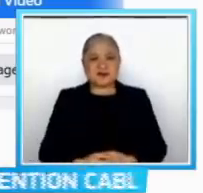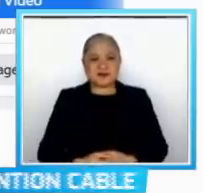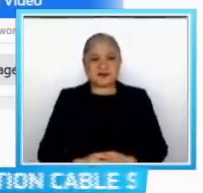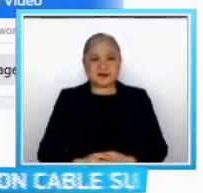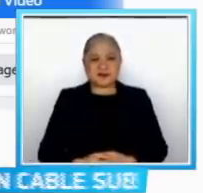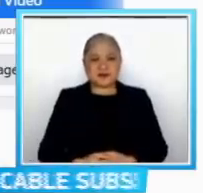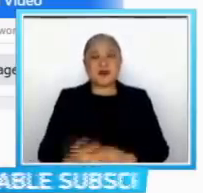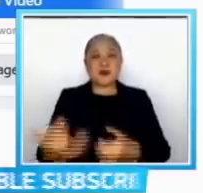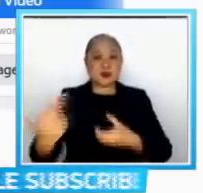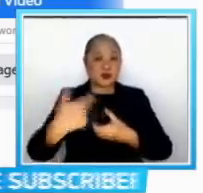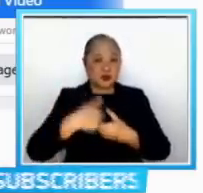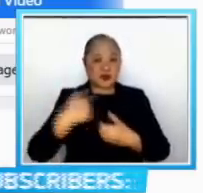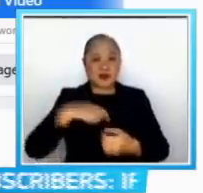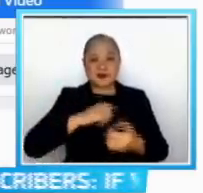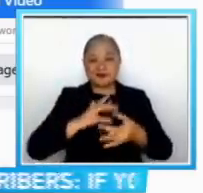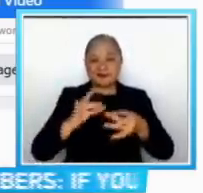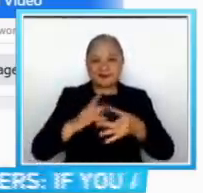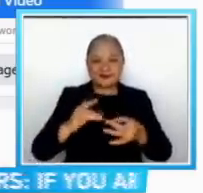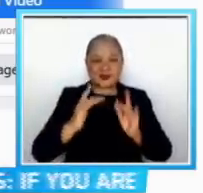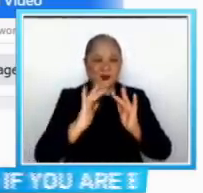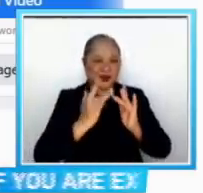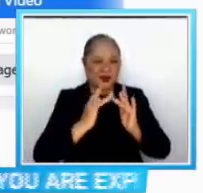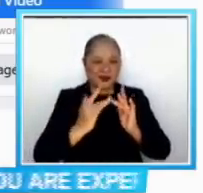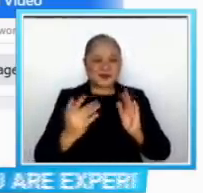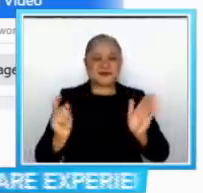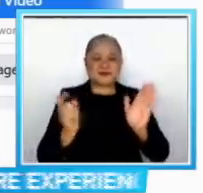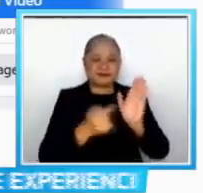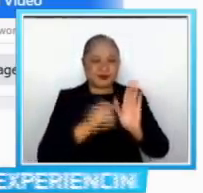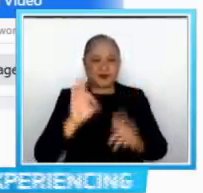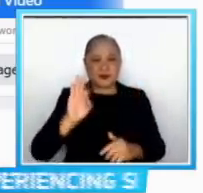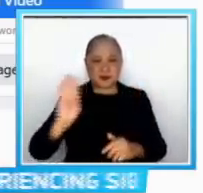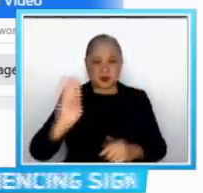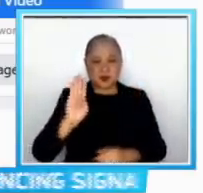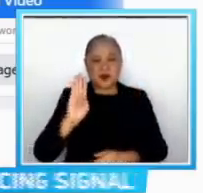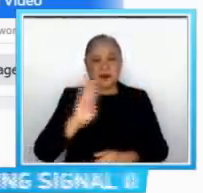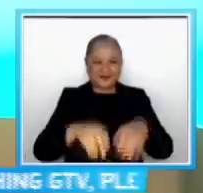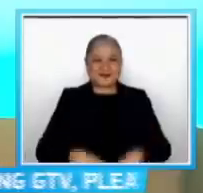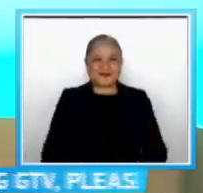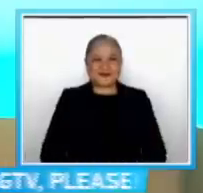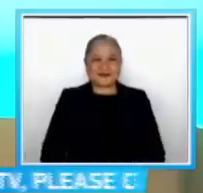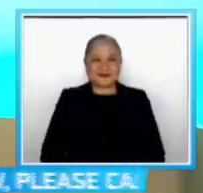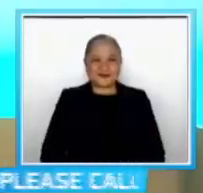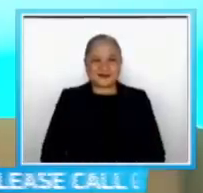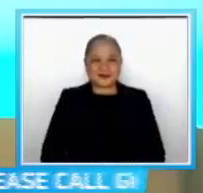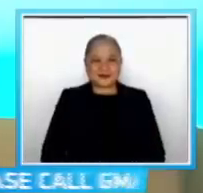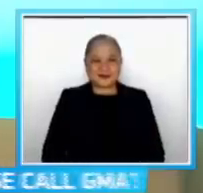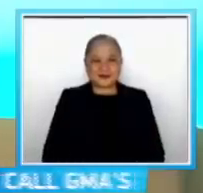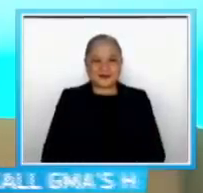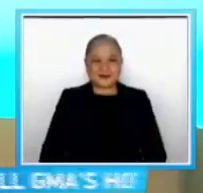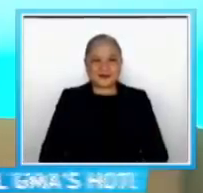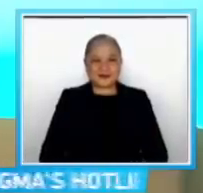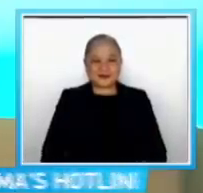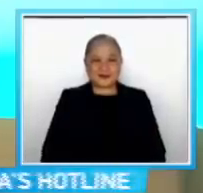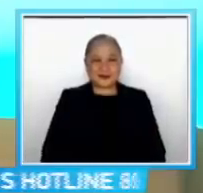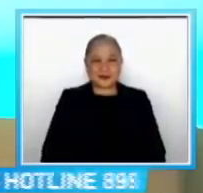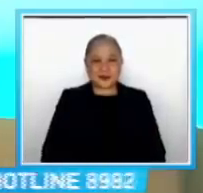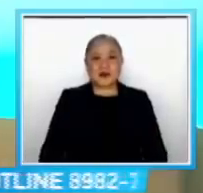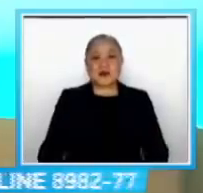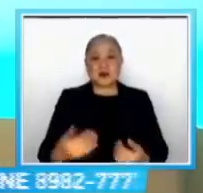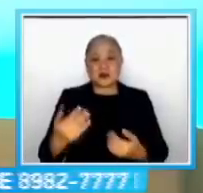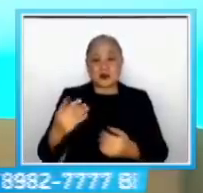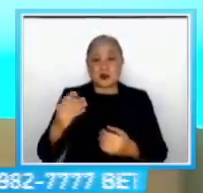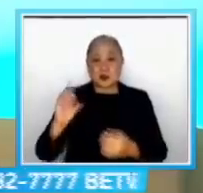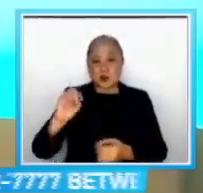aming online talakayan, bisitahin ang Balitanghali Facebook page at mag-comment May bagong papel ang mga asong gala na